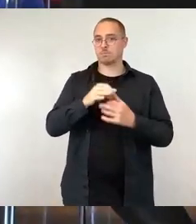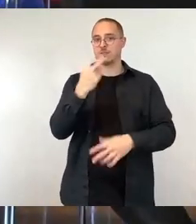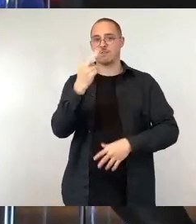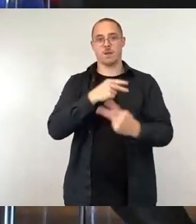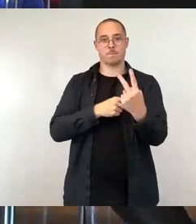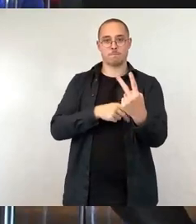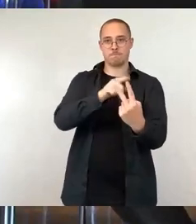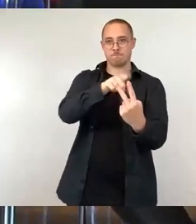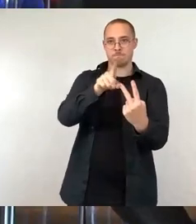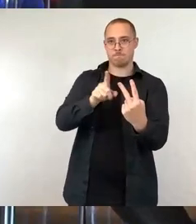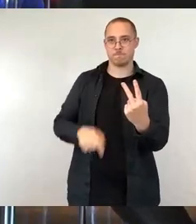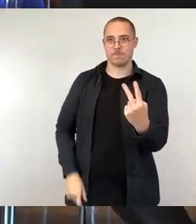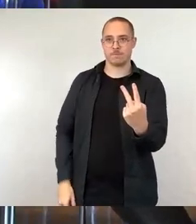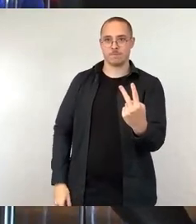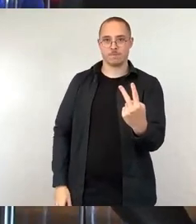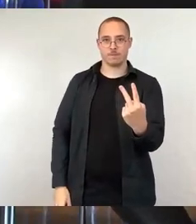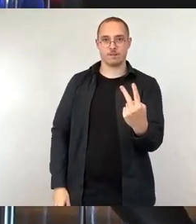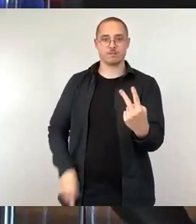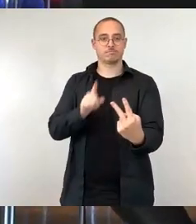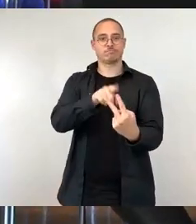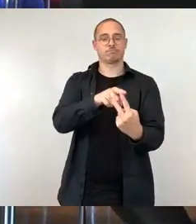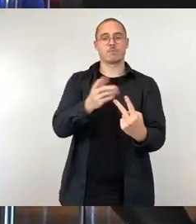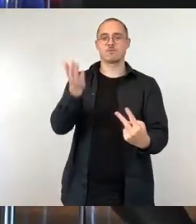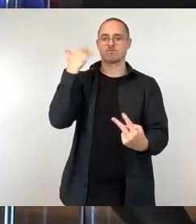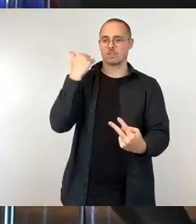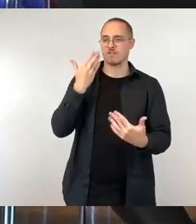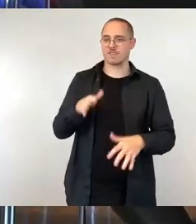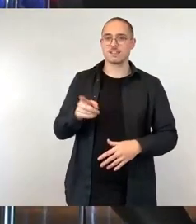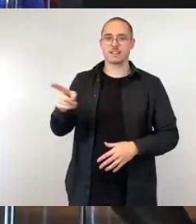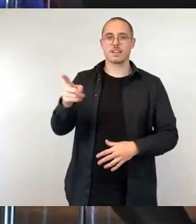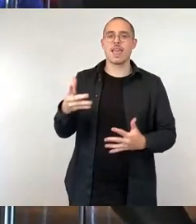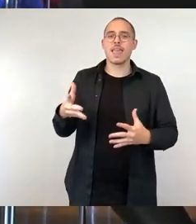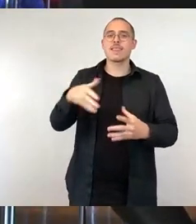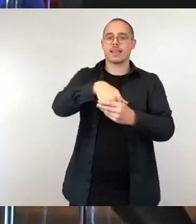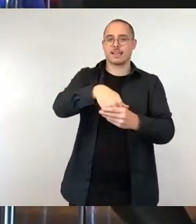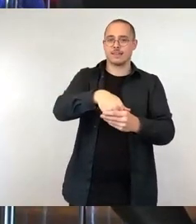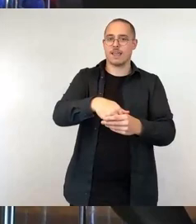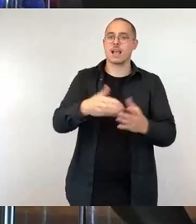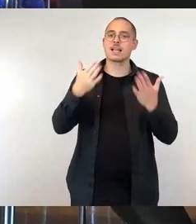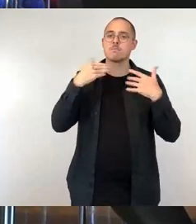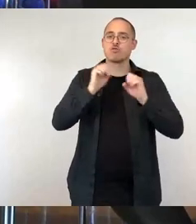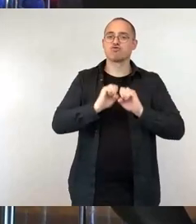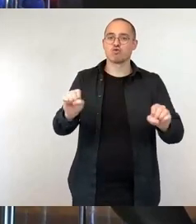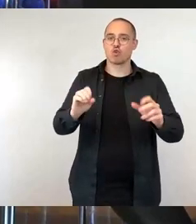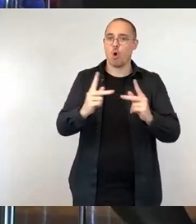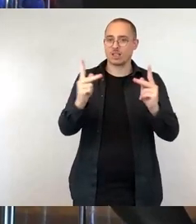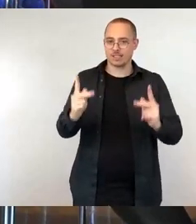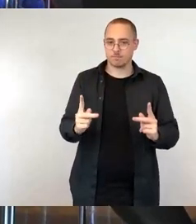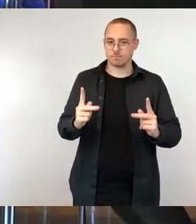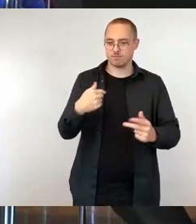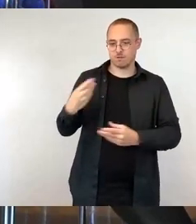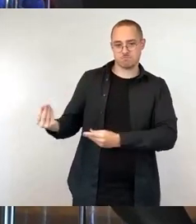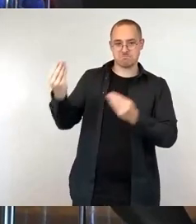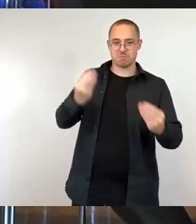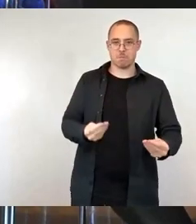das integrierte Energie- und Klimaschutzkonzept vorgelegt bekommen und in diesem wird sehr